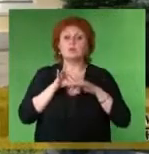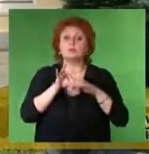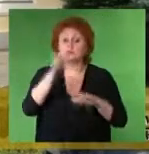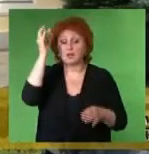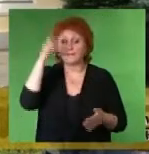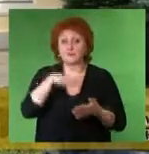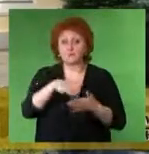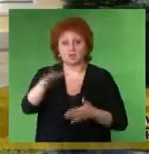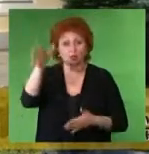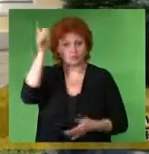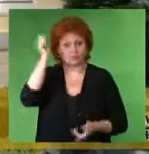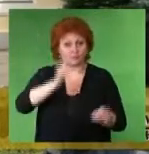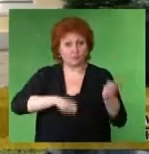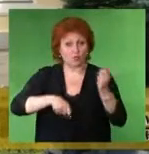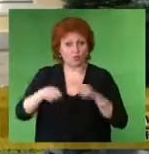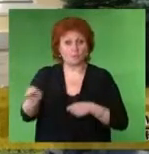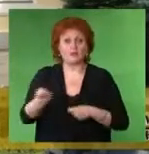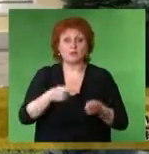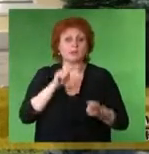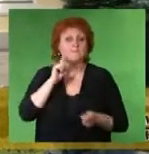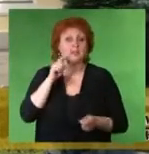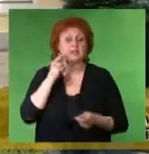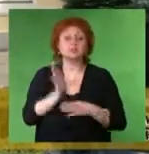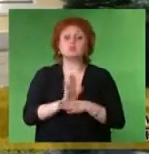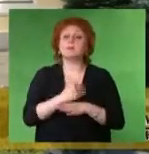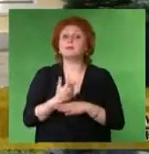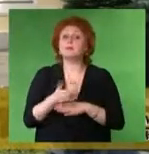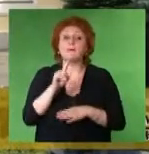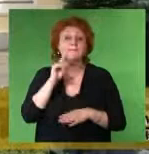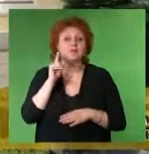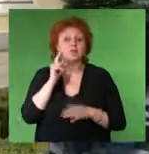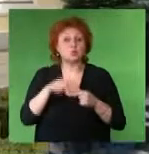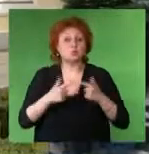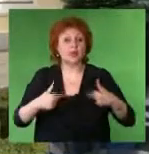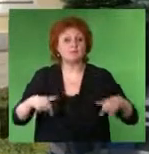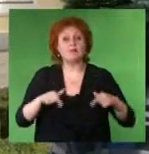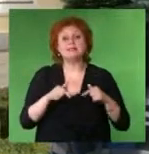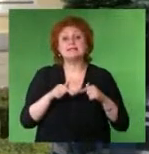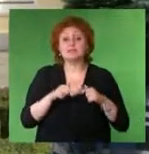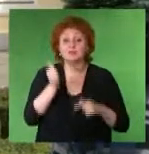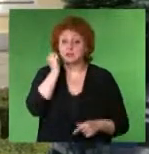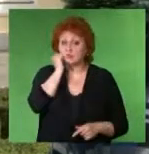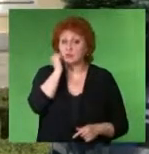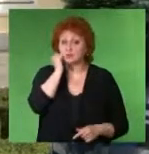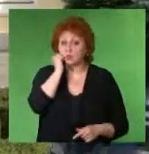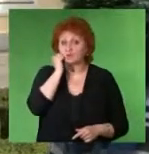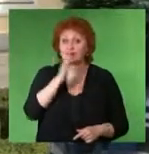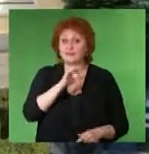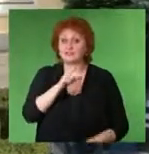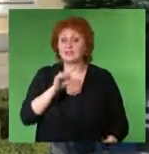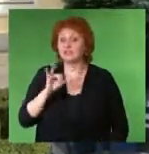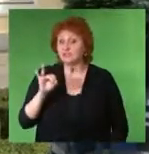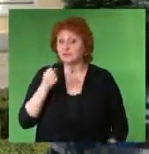проводится международный образовательный форум Руководители молодежных подразделений, молодежных организаций, Московская